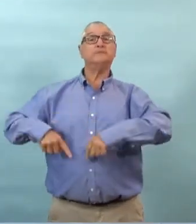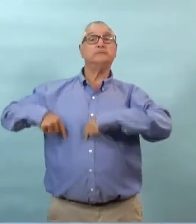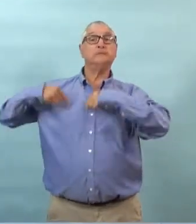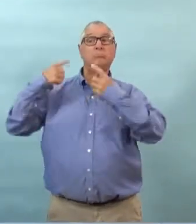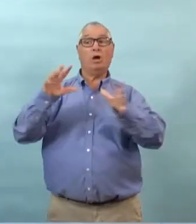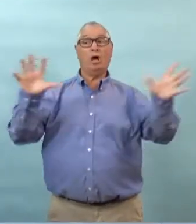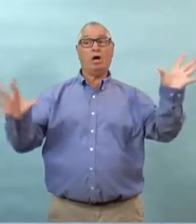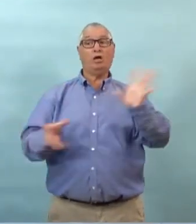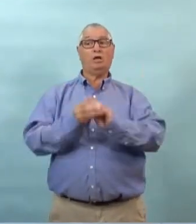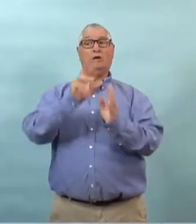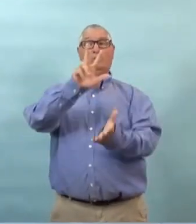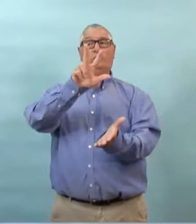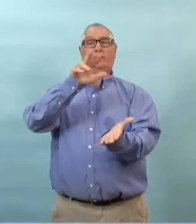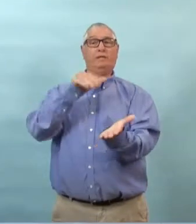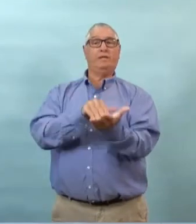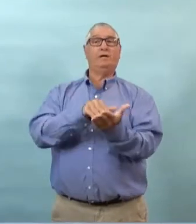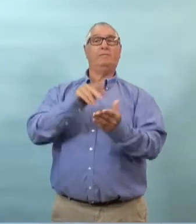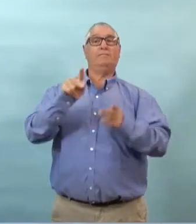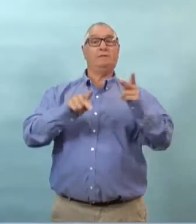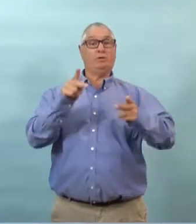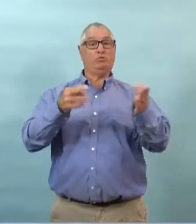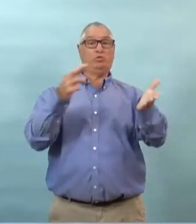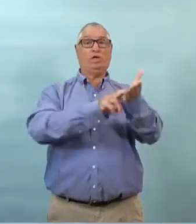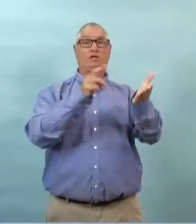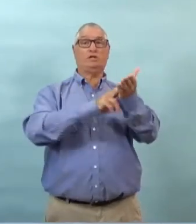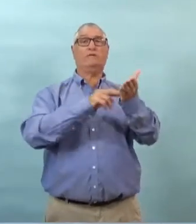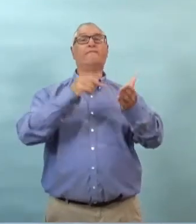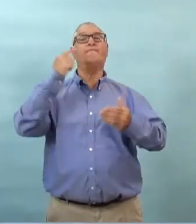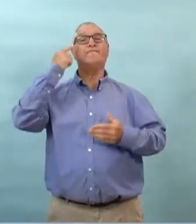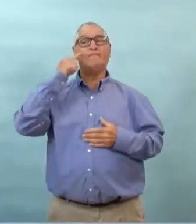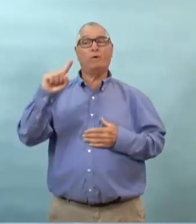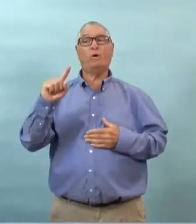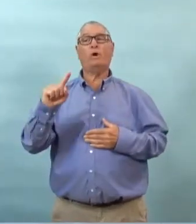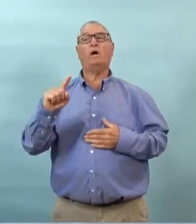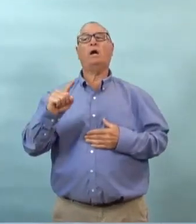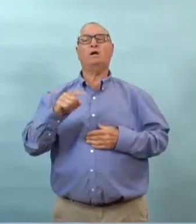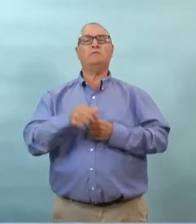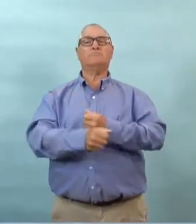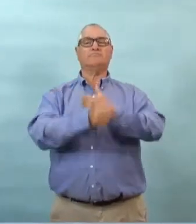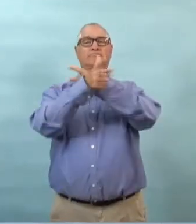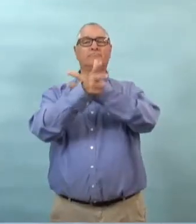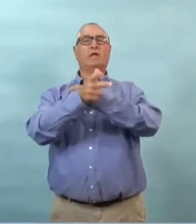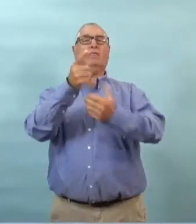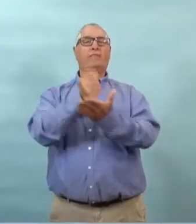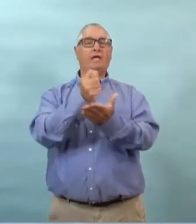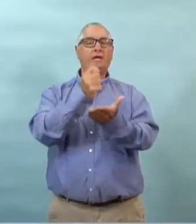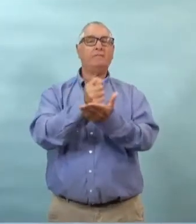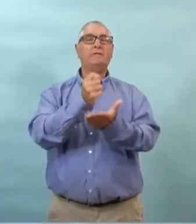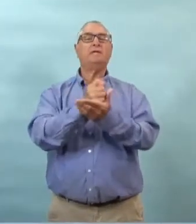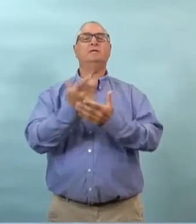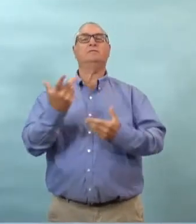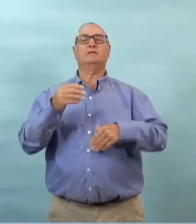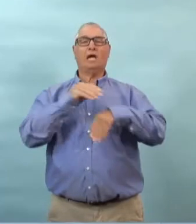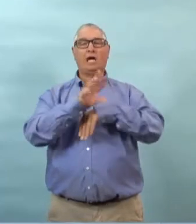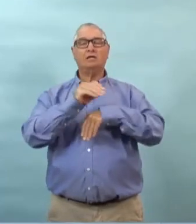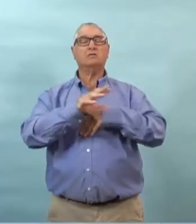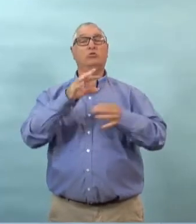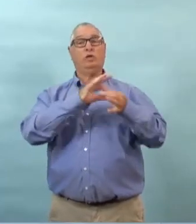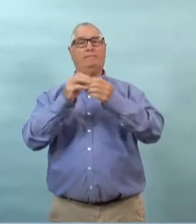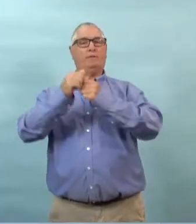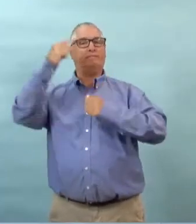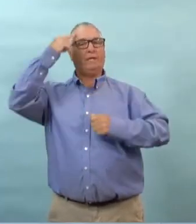et ça c'est important nous savons que presque plus de 3000 personnes se sont inscrits pour